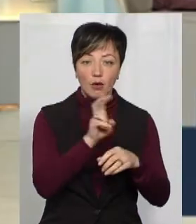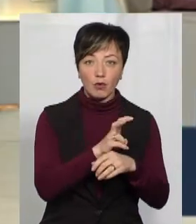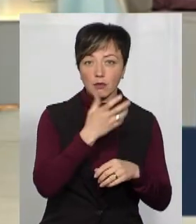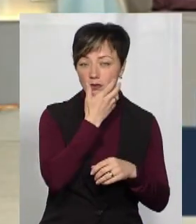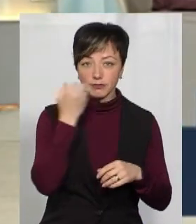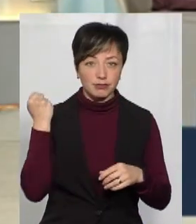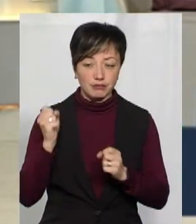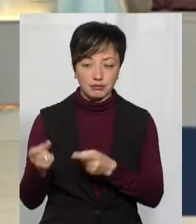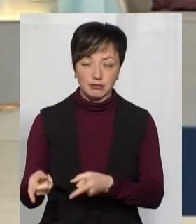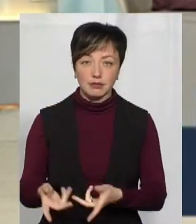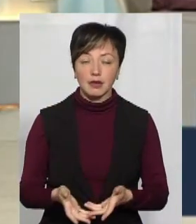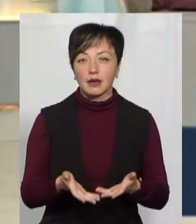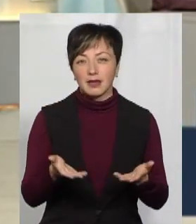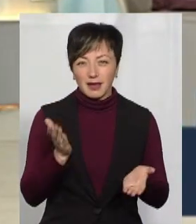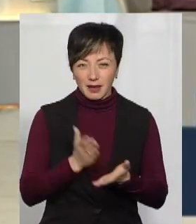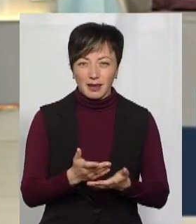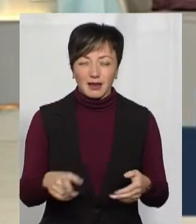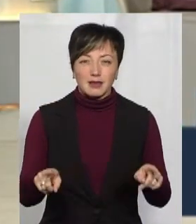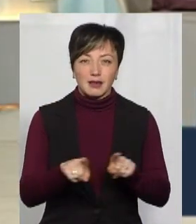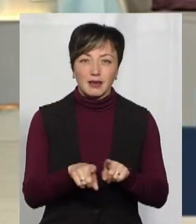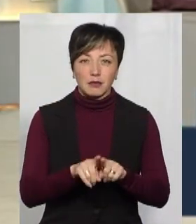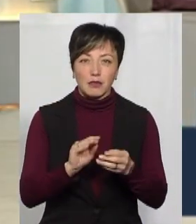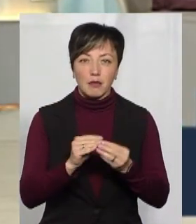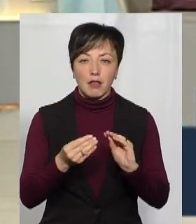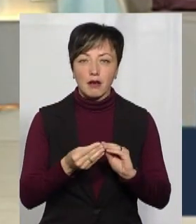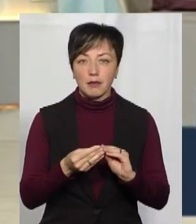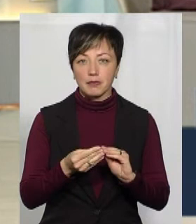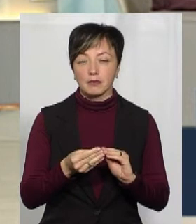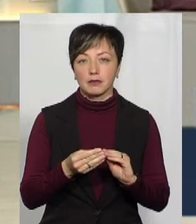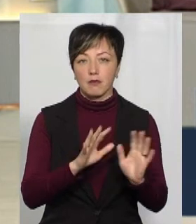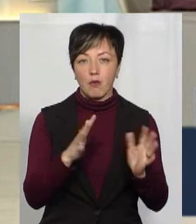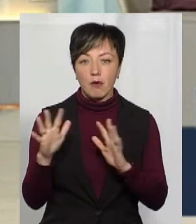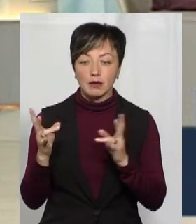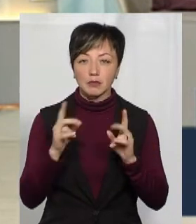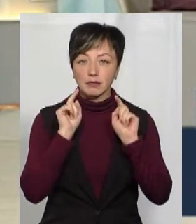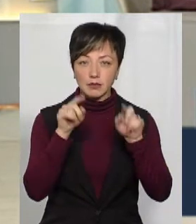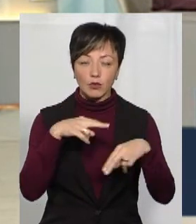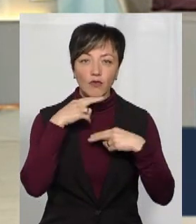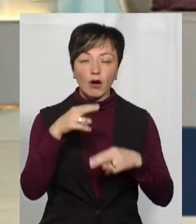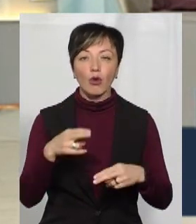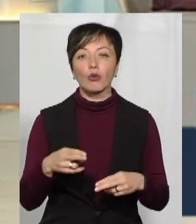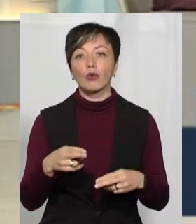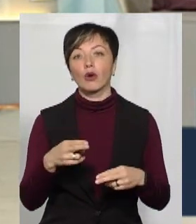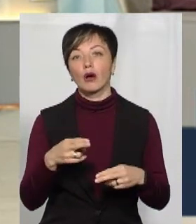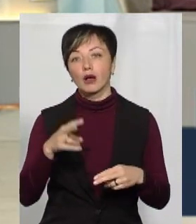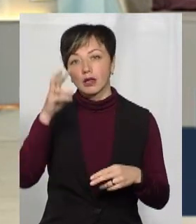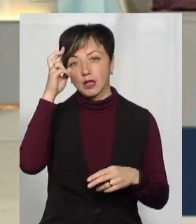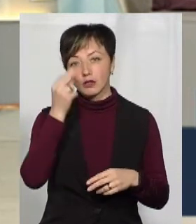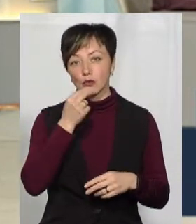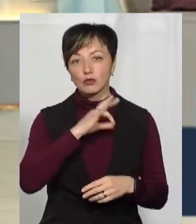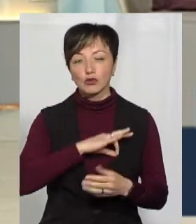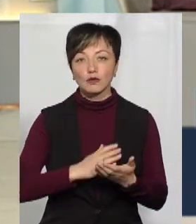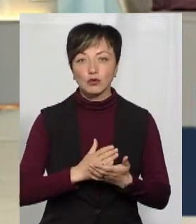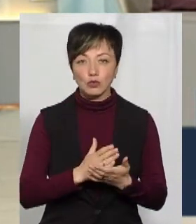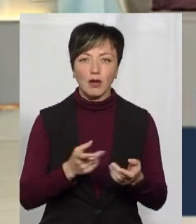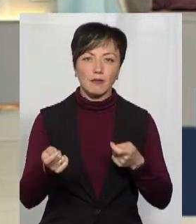ринок, потім маску знімають. Тобто є от такі проблемні питання, на які все ж таки потрібно звертати увагу. Ми, і Держпродспоживслужба